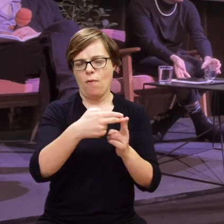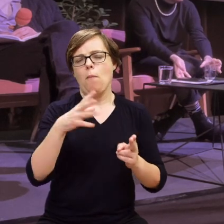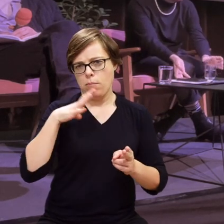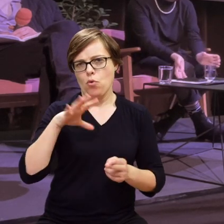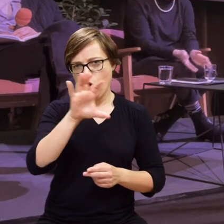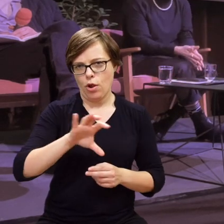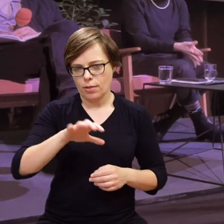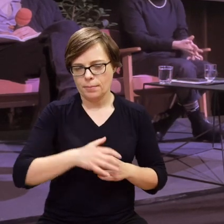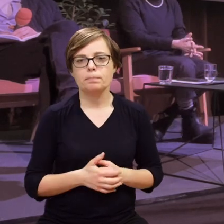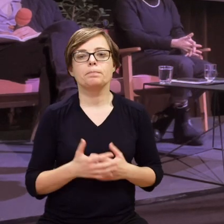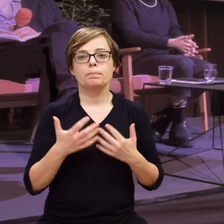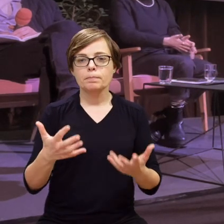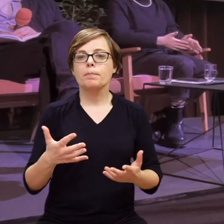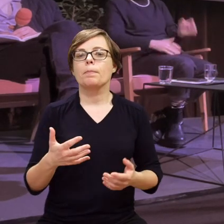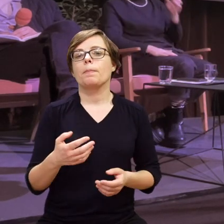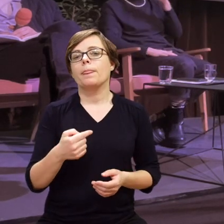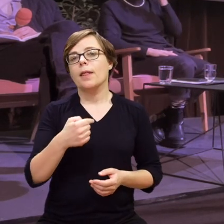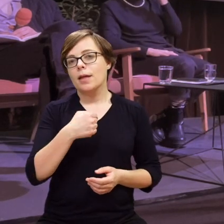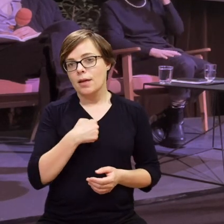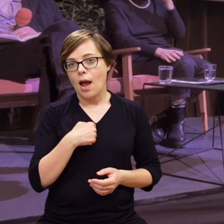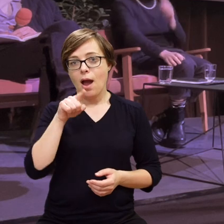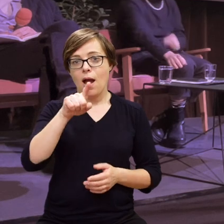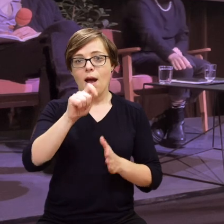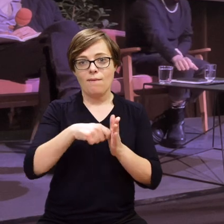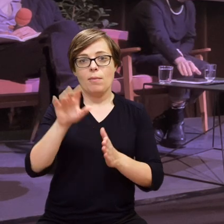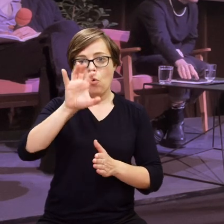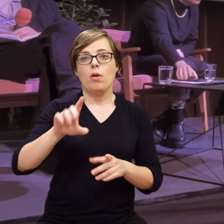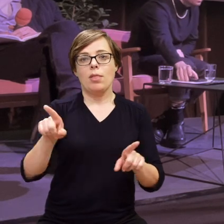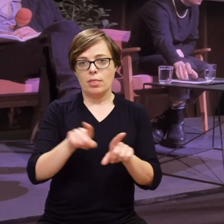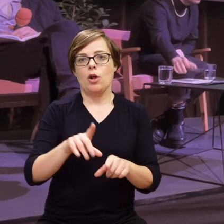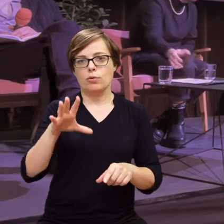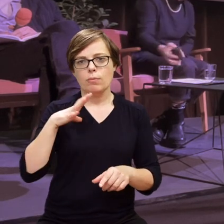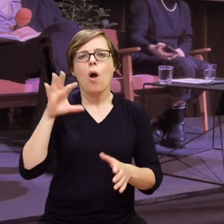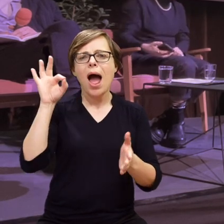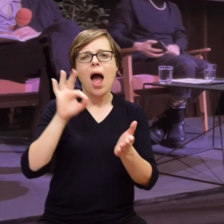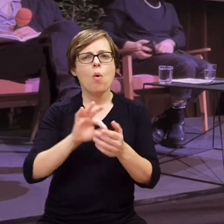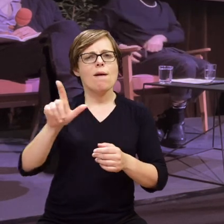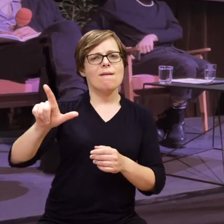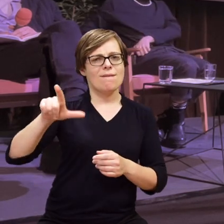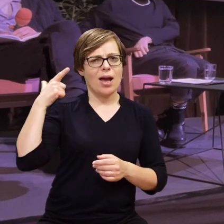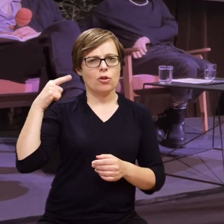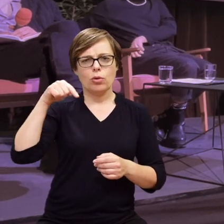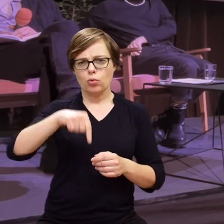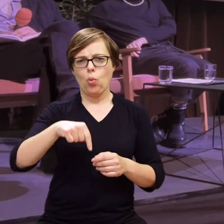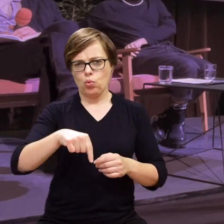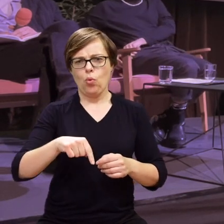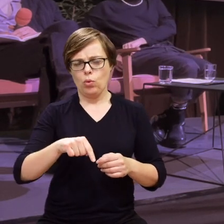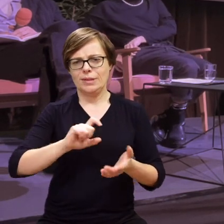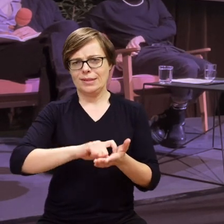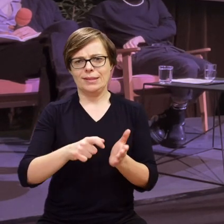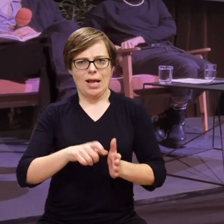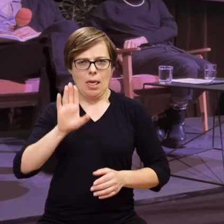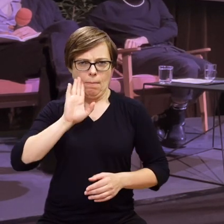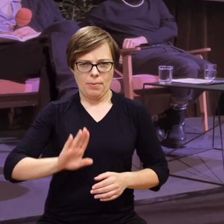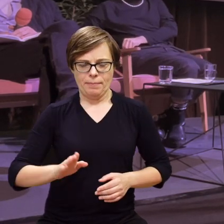I teraz tak, ja ten film też oglądałem, akurat dwa tygodnie temu tutaj w tej samej sali